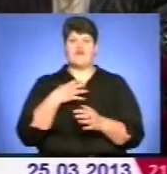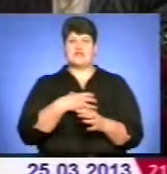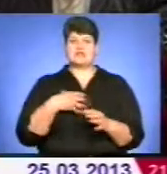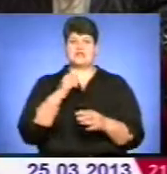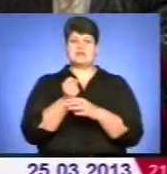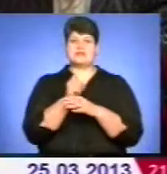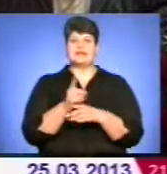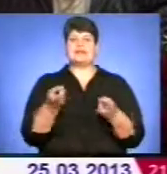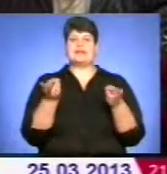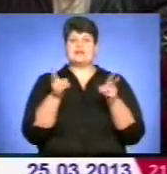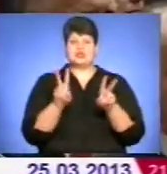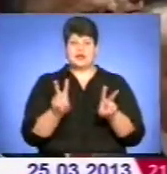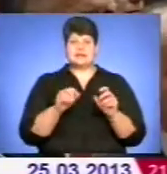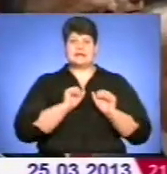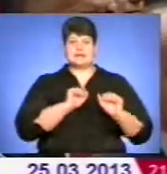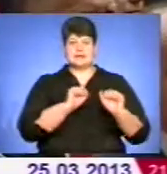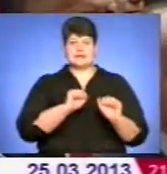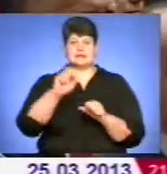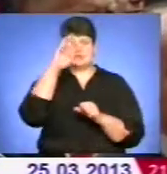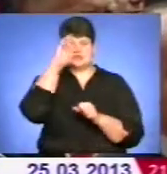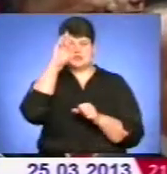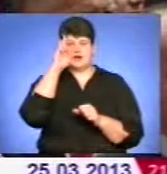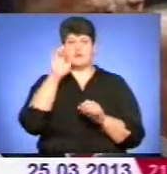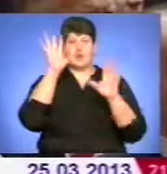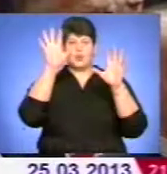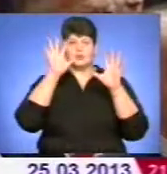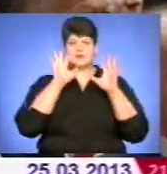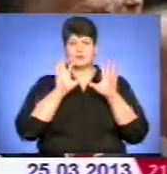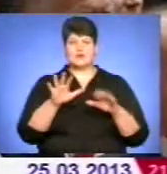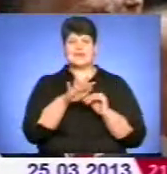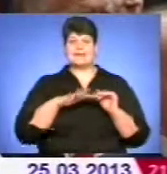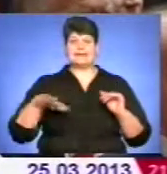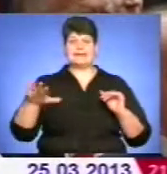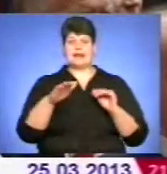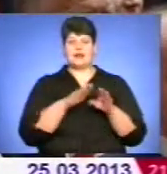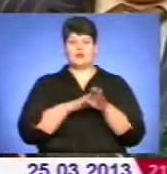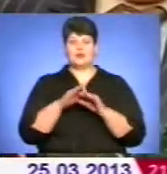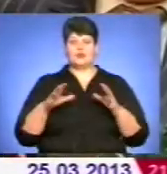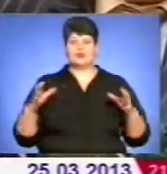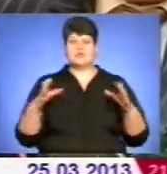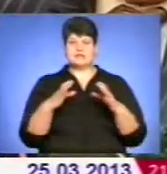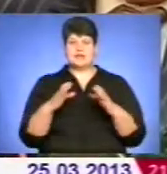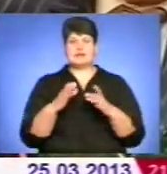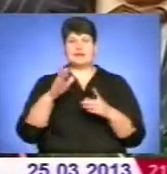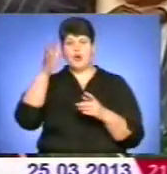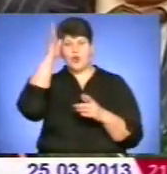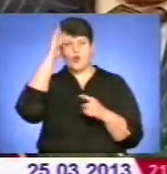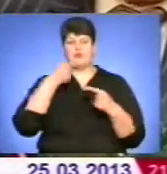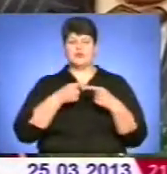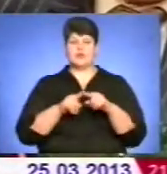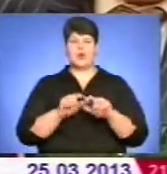залишаються захист державного суверенітету, конституційного ладу, територіальної цілісності, економічного, науково-технічного,